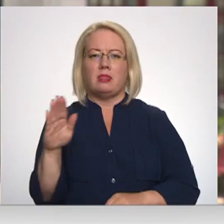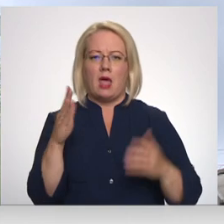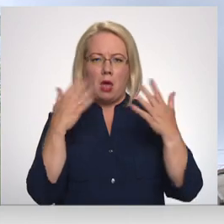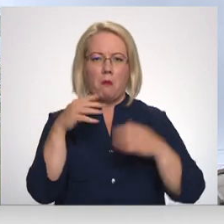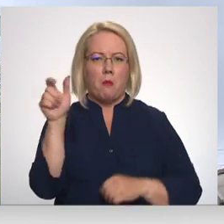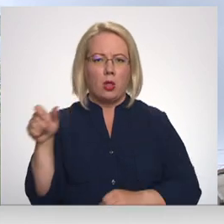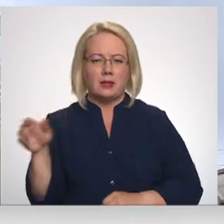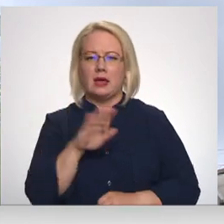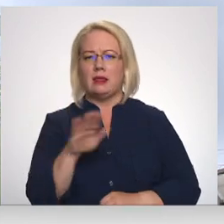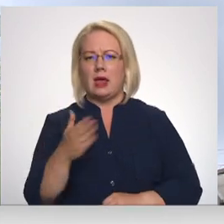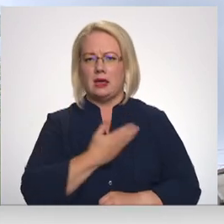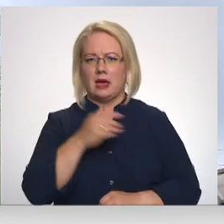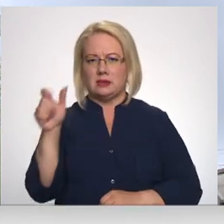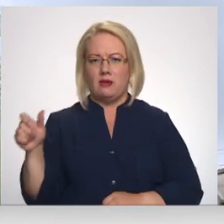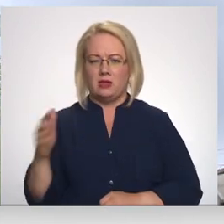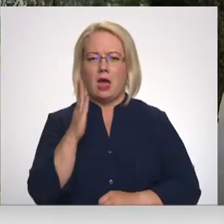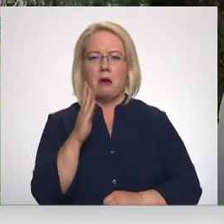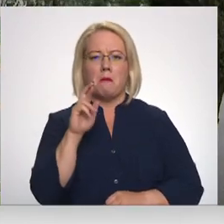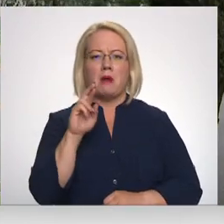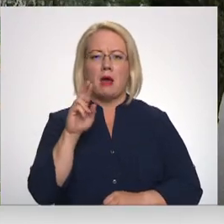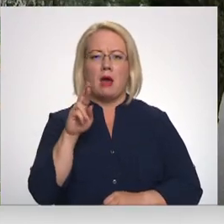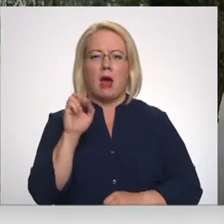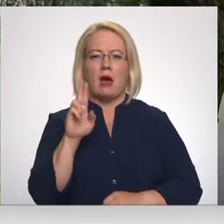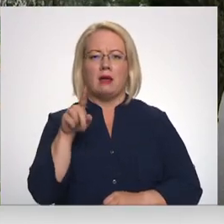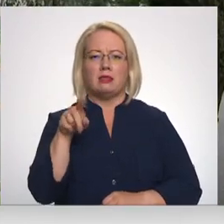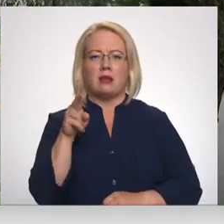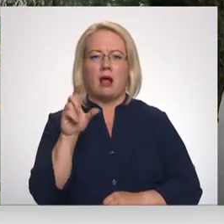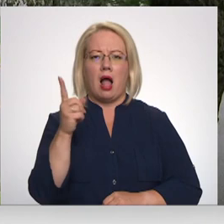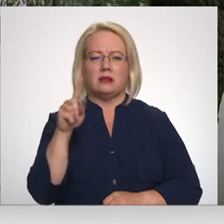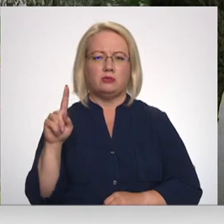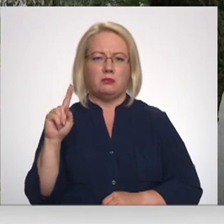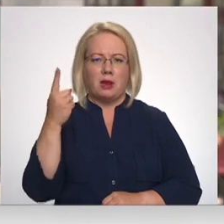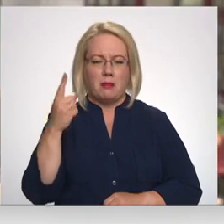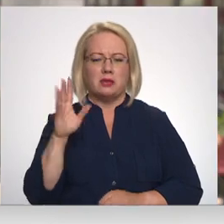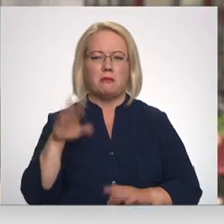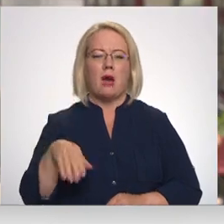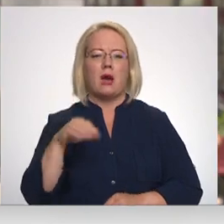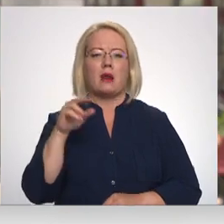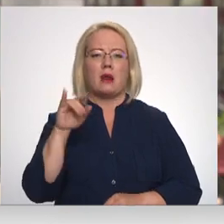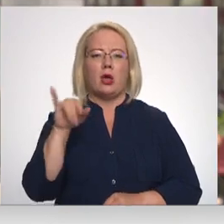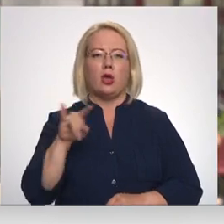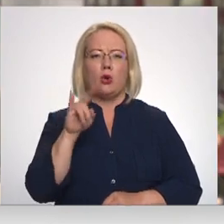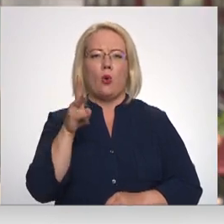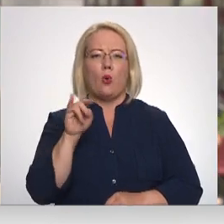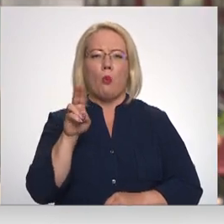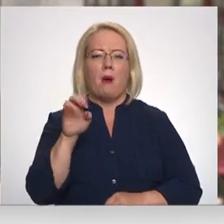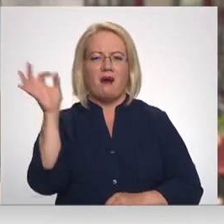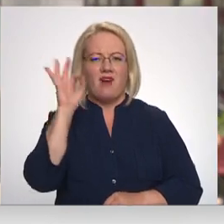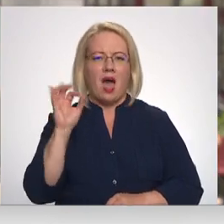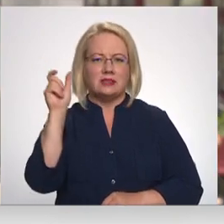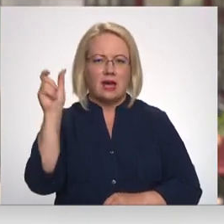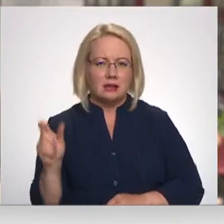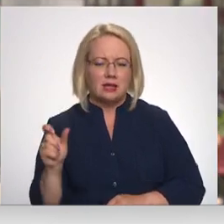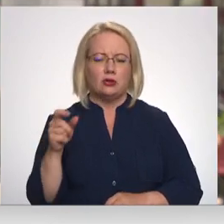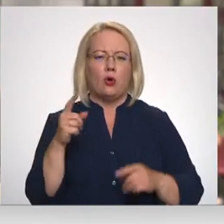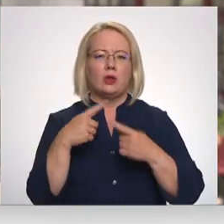iedzīvotāju. Brandkalns būs tajā augšgalā, attiecīgi par juku un vācietu un pārējiem izskanējušajām